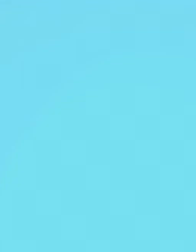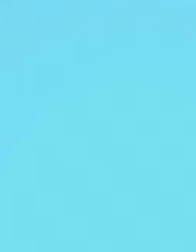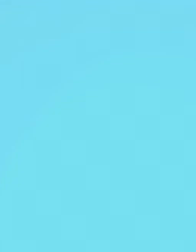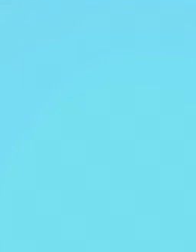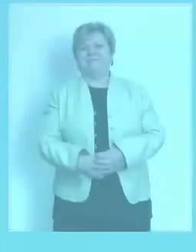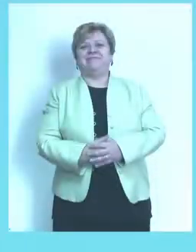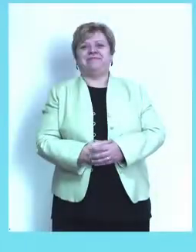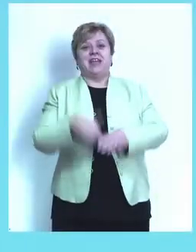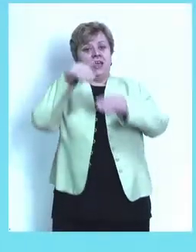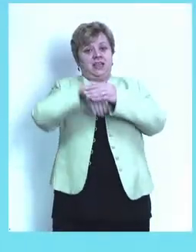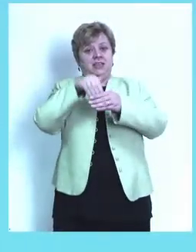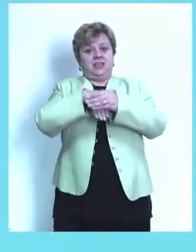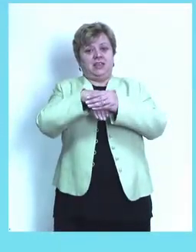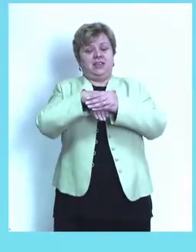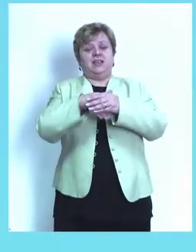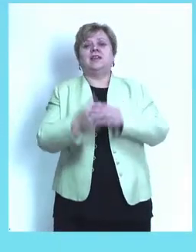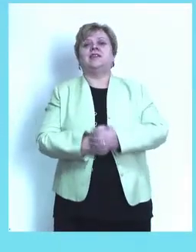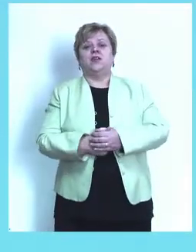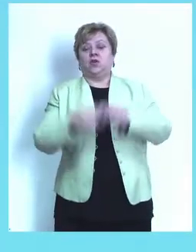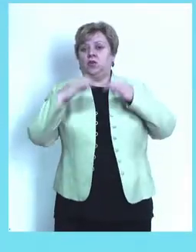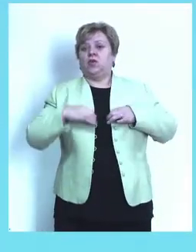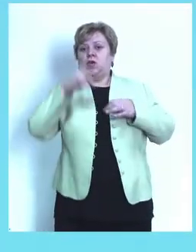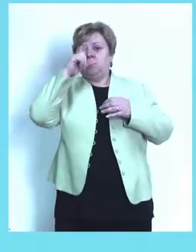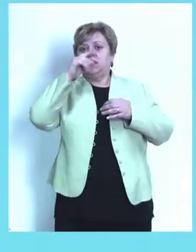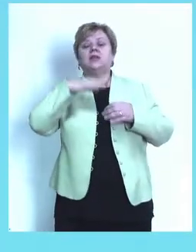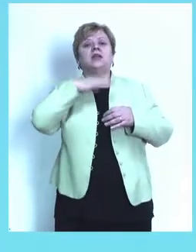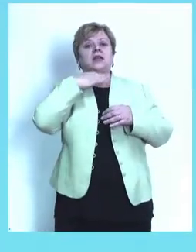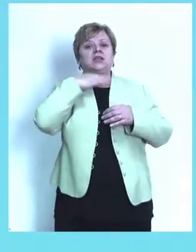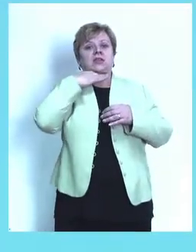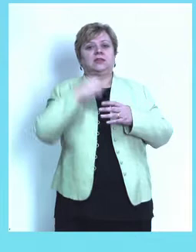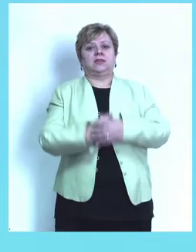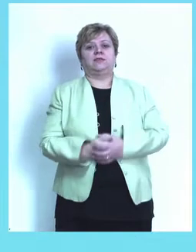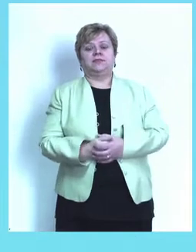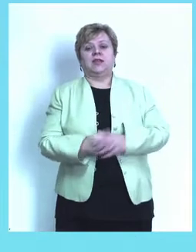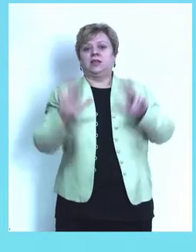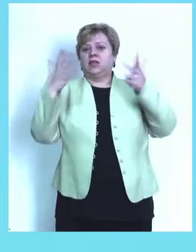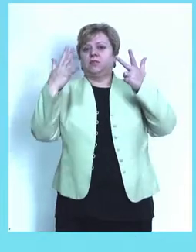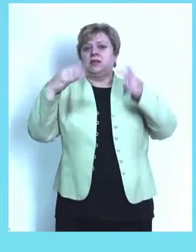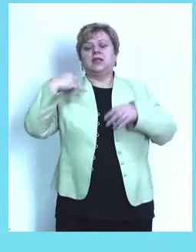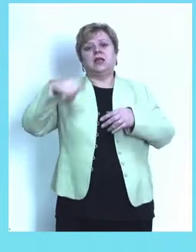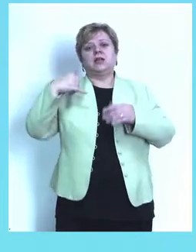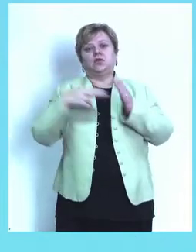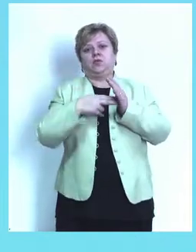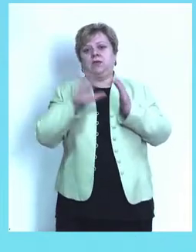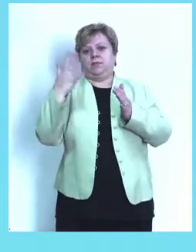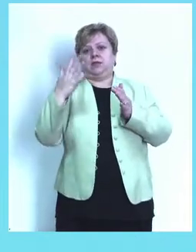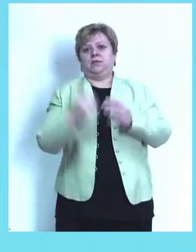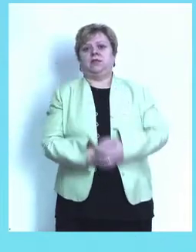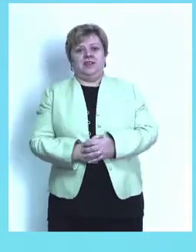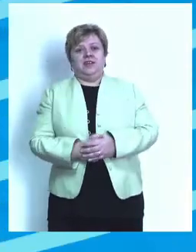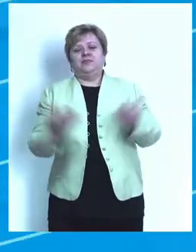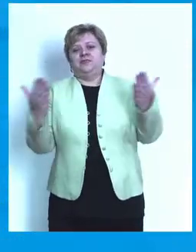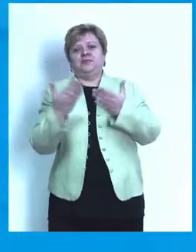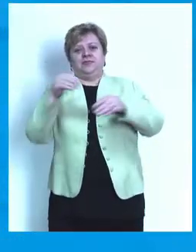Vanredni izbori za predsjednika opštine u opštini Gračanica, 18. januar 2015. Kako